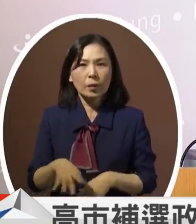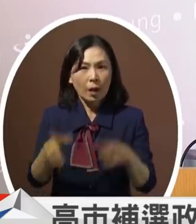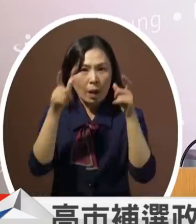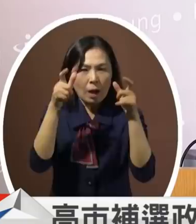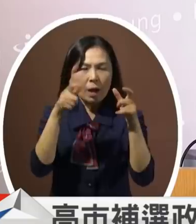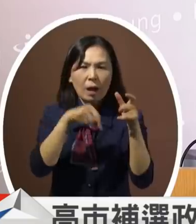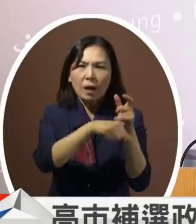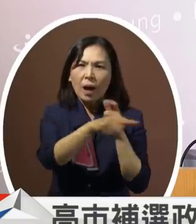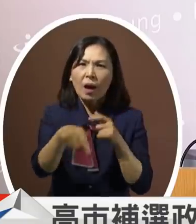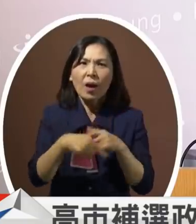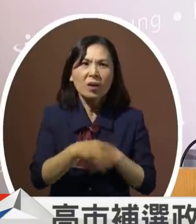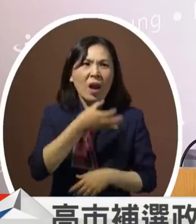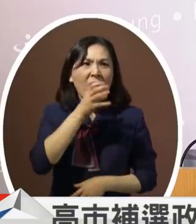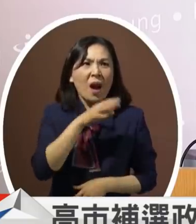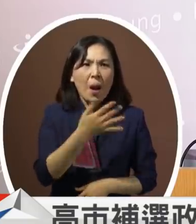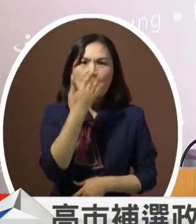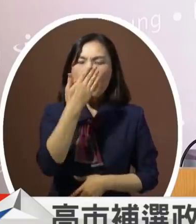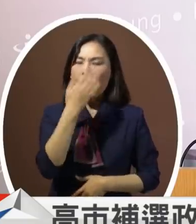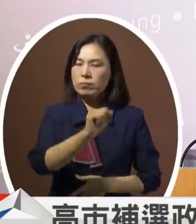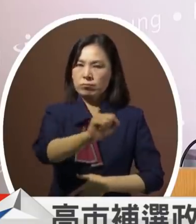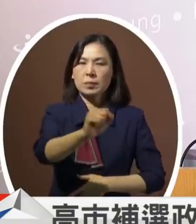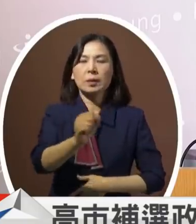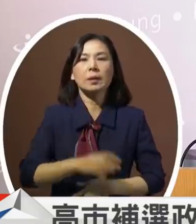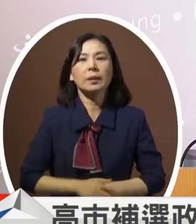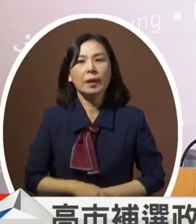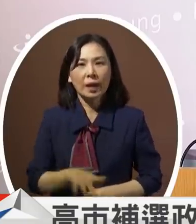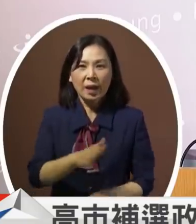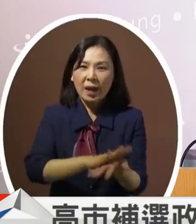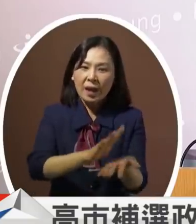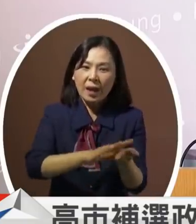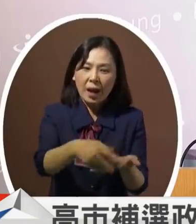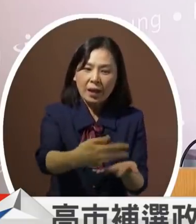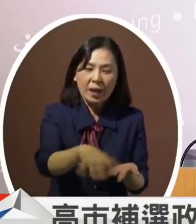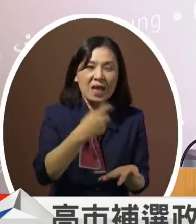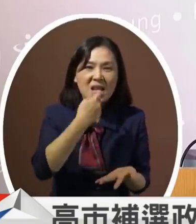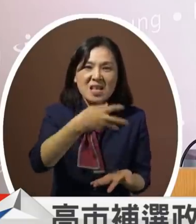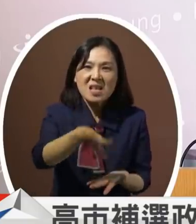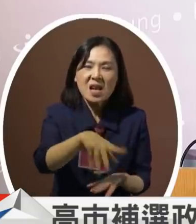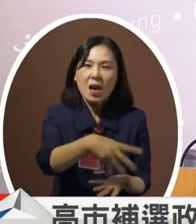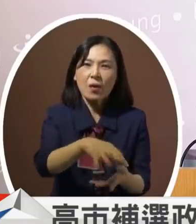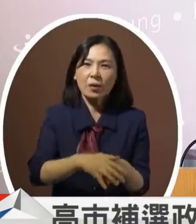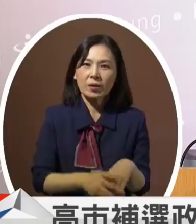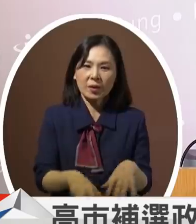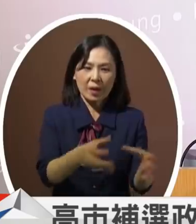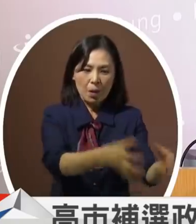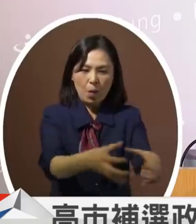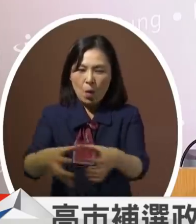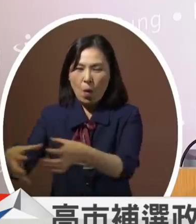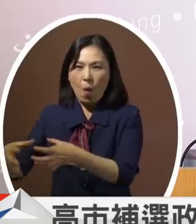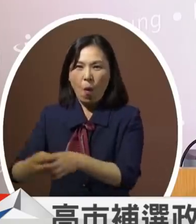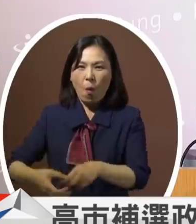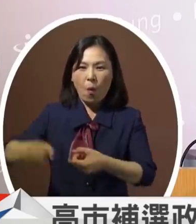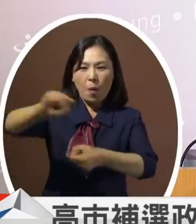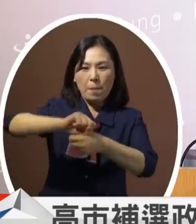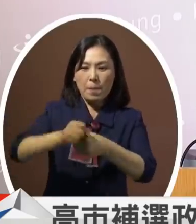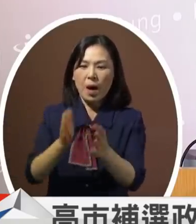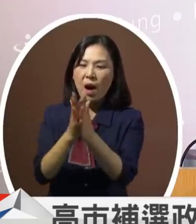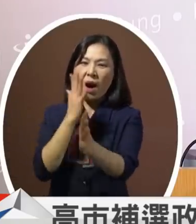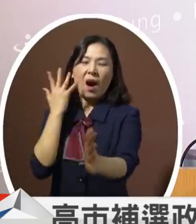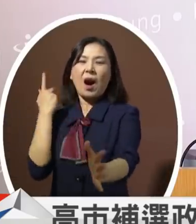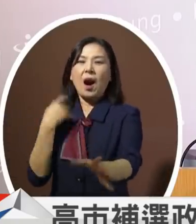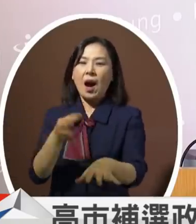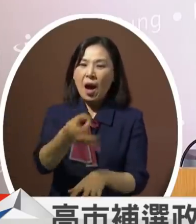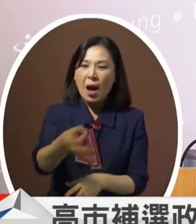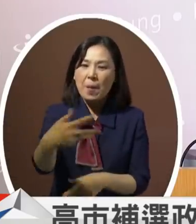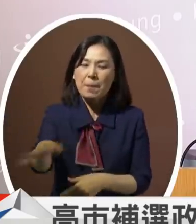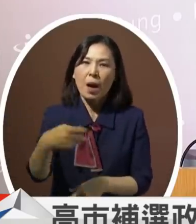不可承受之重高雄没有干净的自来水街头超过2000家的加水站排队买水成